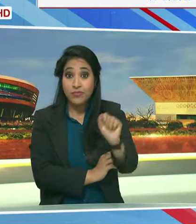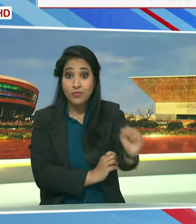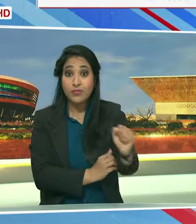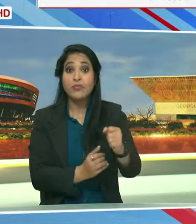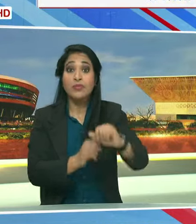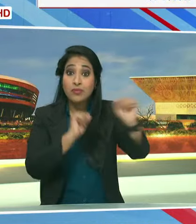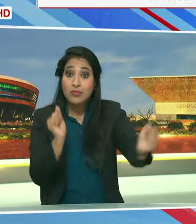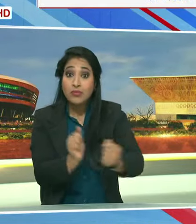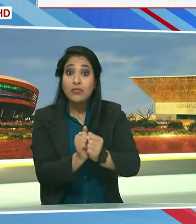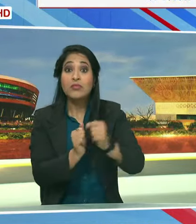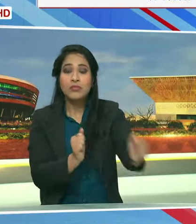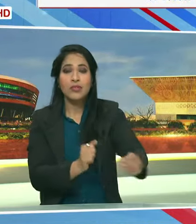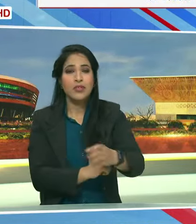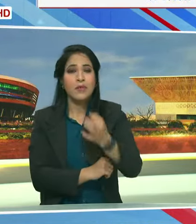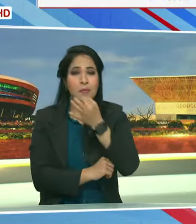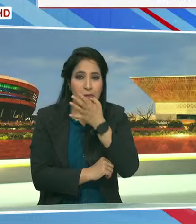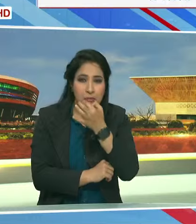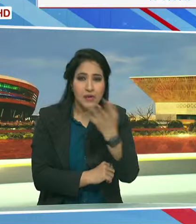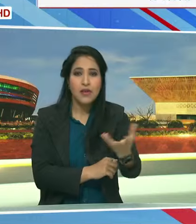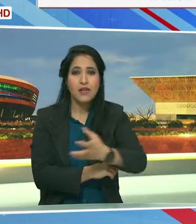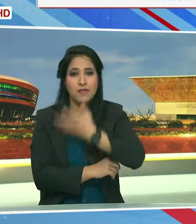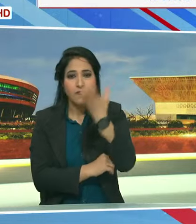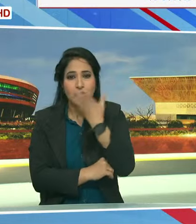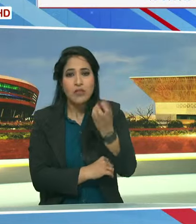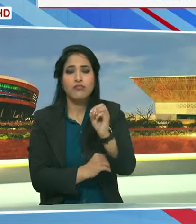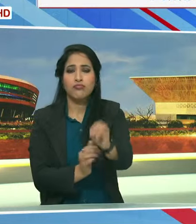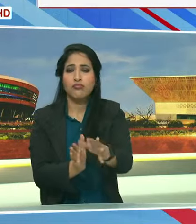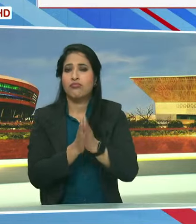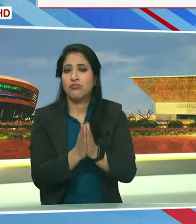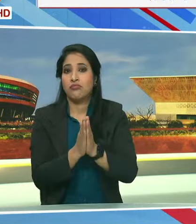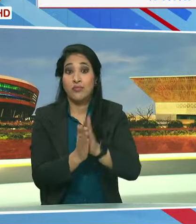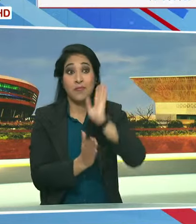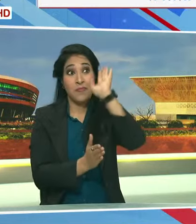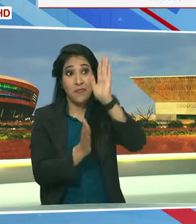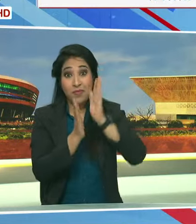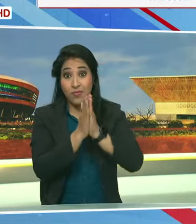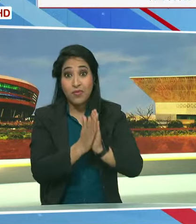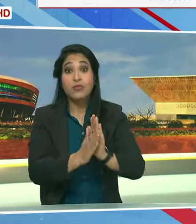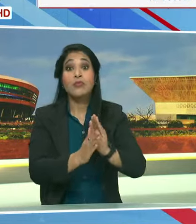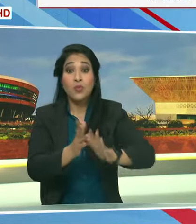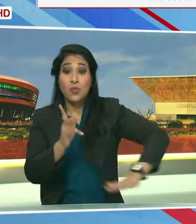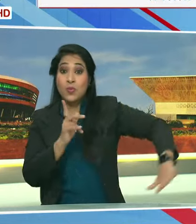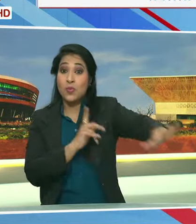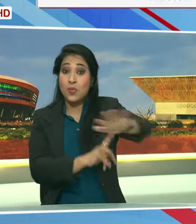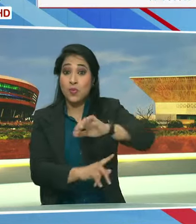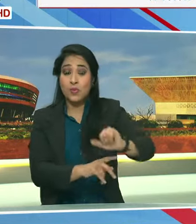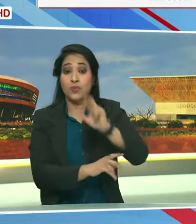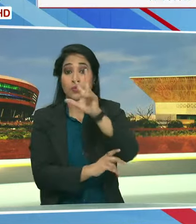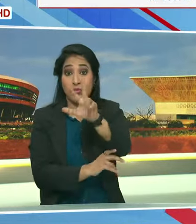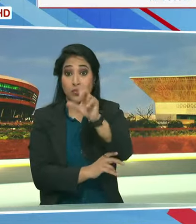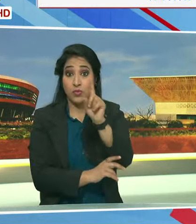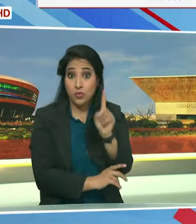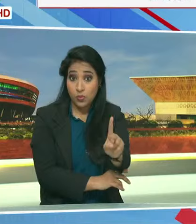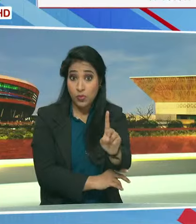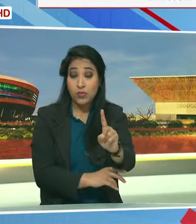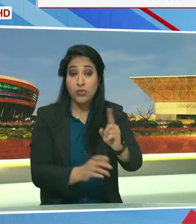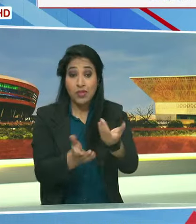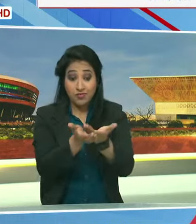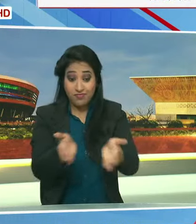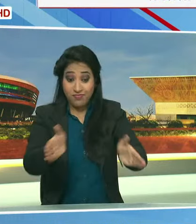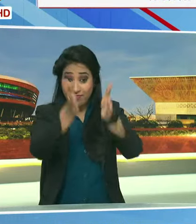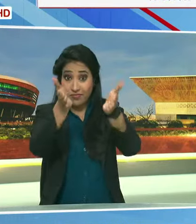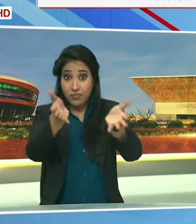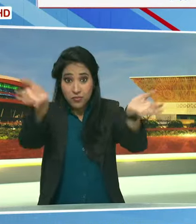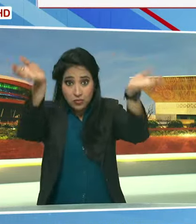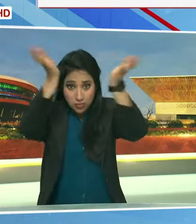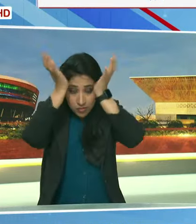चीनी और फलों से अनुष्ठान भी हुए मंदिर के प्रांगन में 81 कलश स्थापित